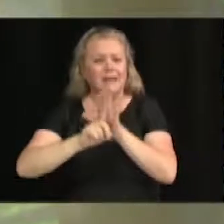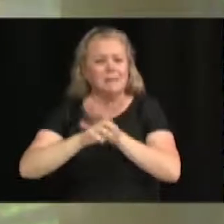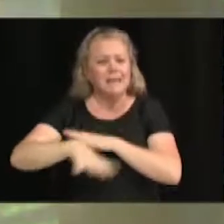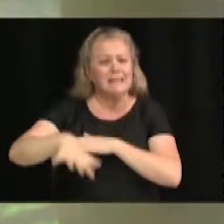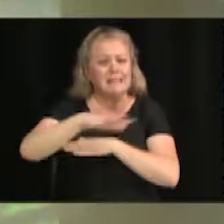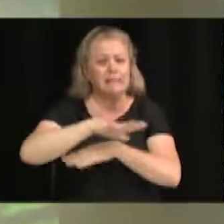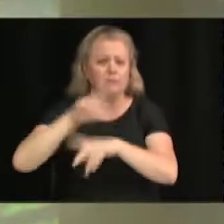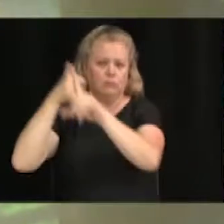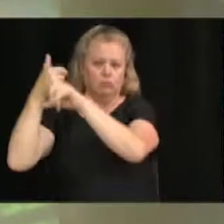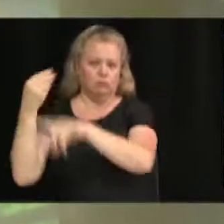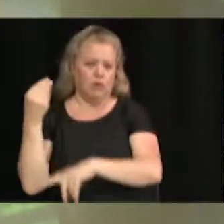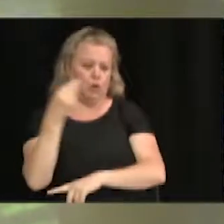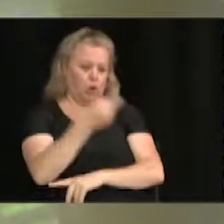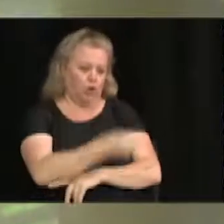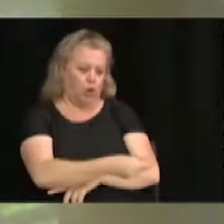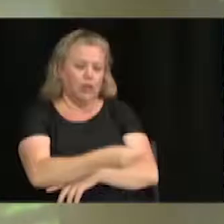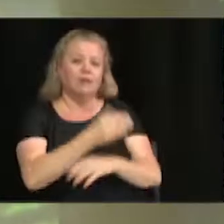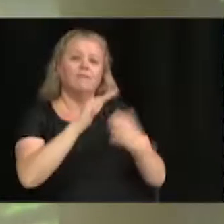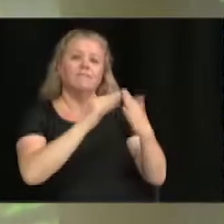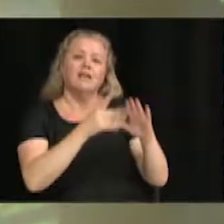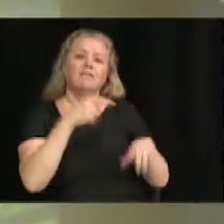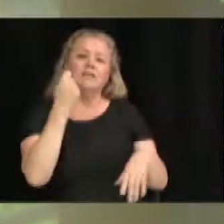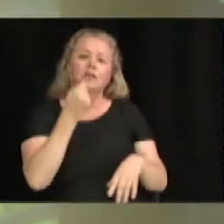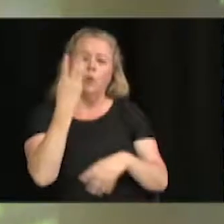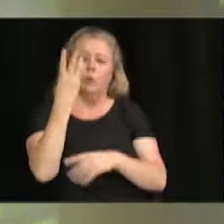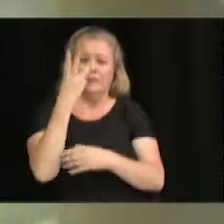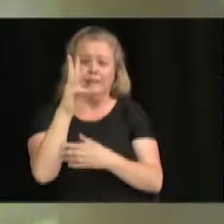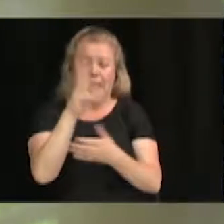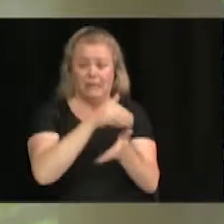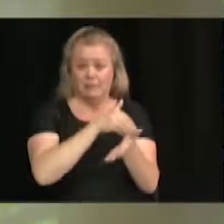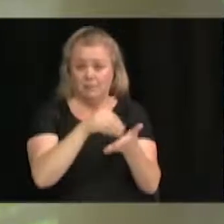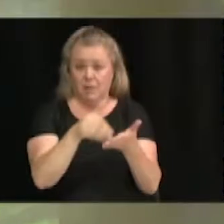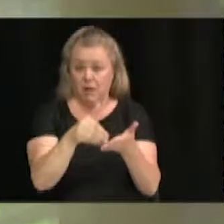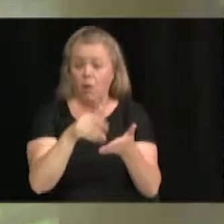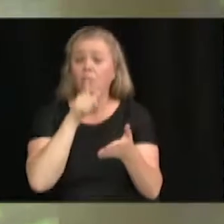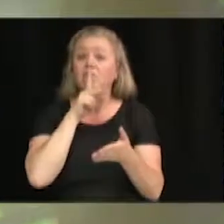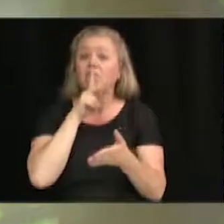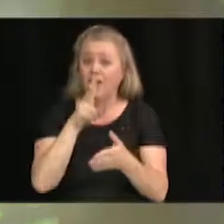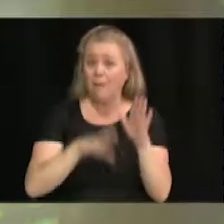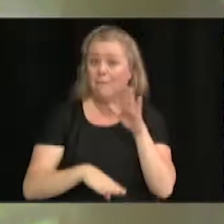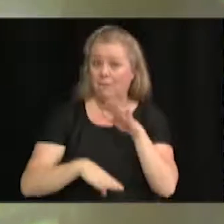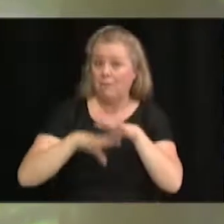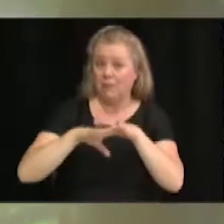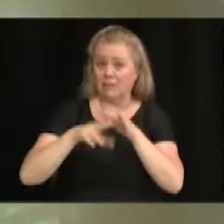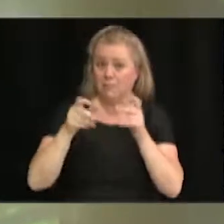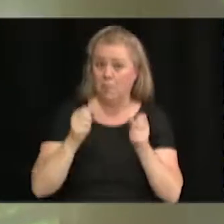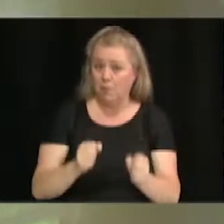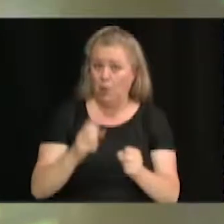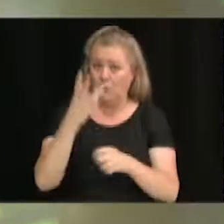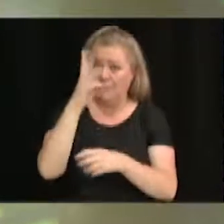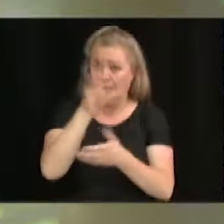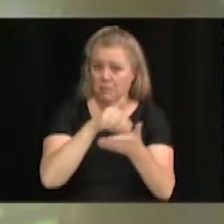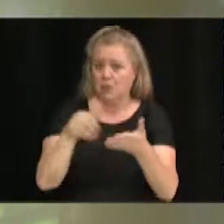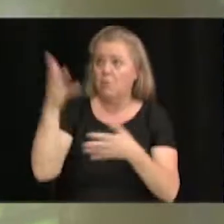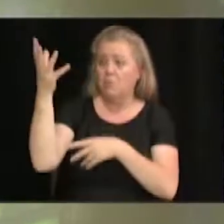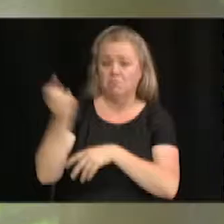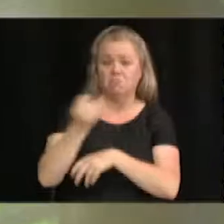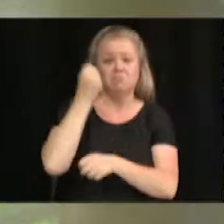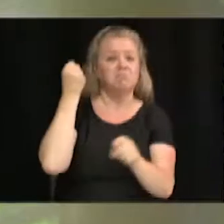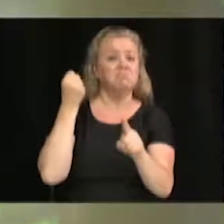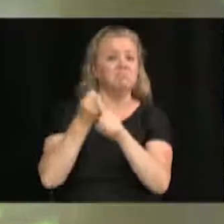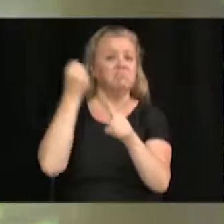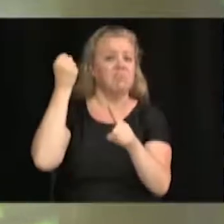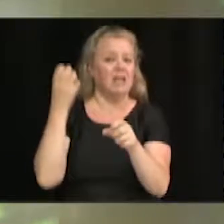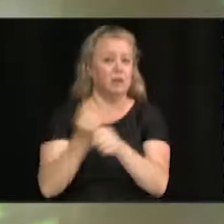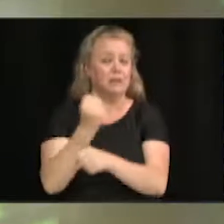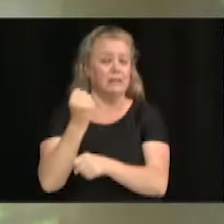montant de 16 millions de dollars. C'est le maximum qu'on peut obtenir par le biais de ce programme-là. Et la beauté de ce programme-là, c'est que